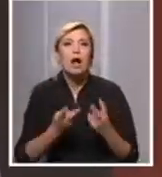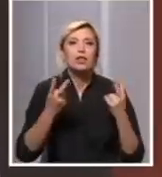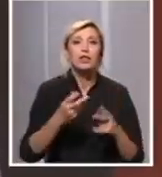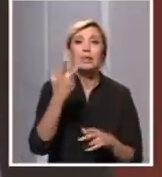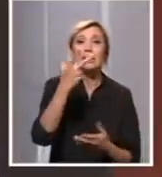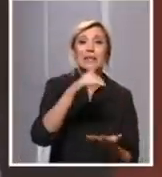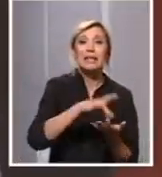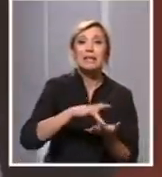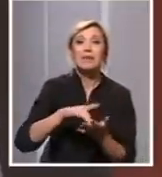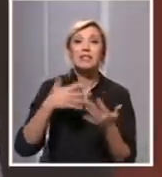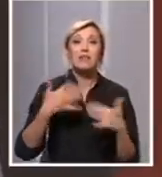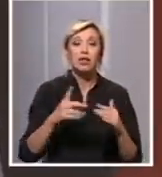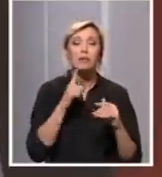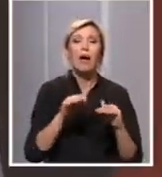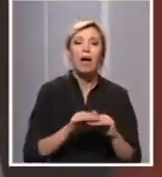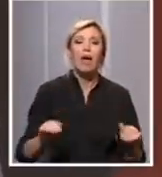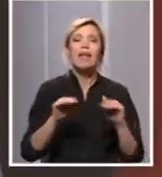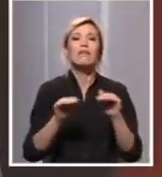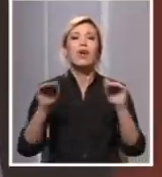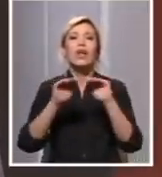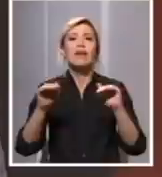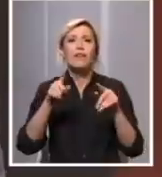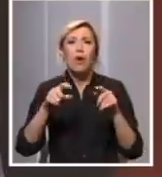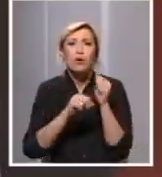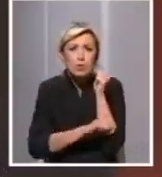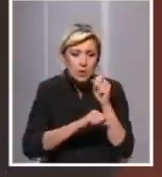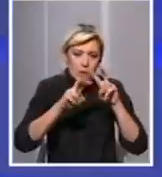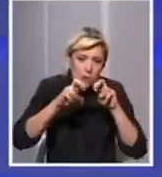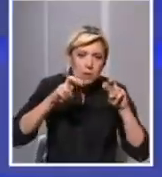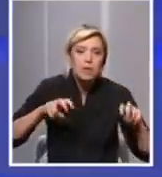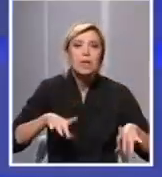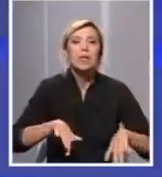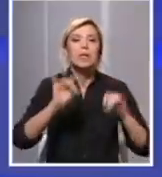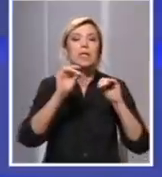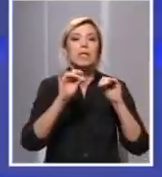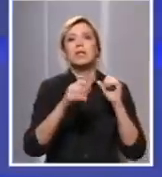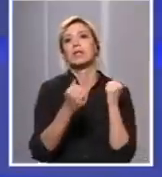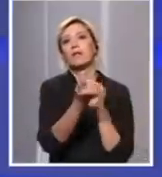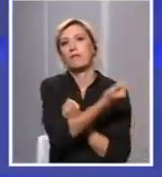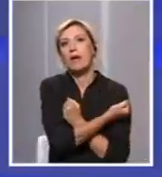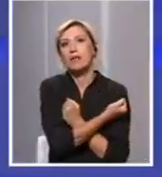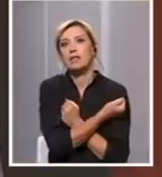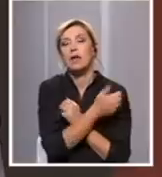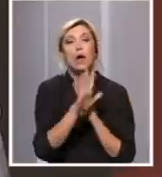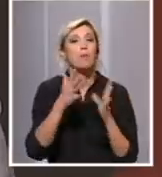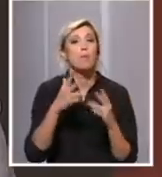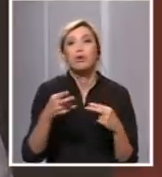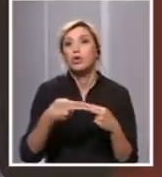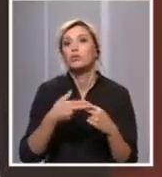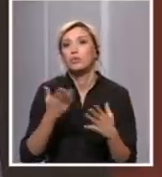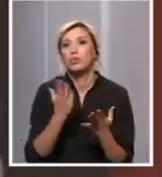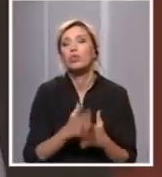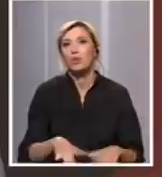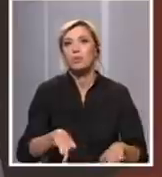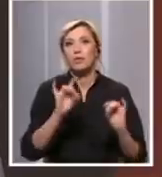mesta su u trećoj fazi kliničke studije. Tako da postoji šansa da se i pre kraja epidemije pronađe vakcina i da nam to